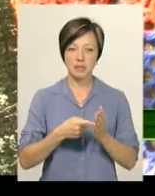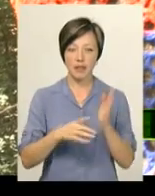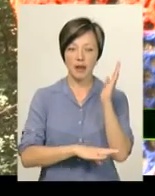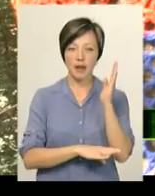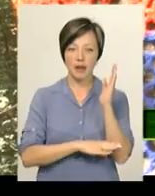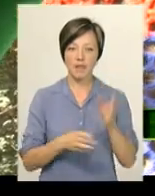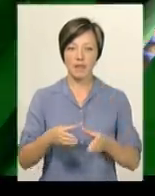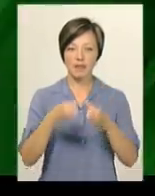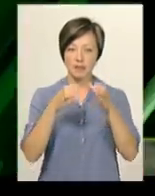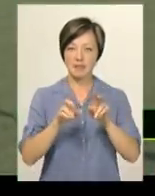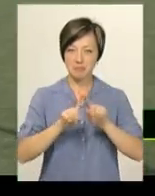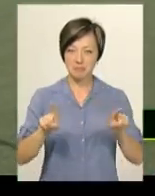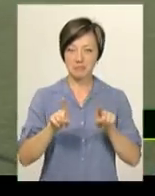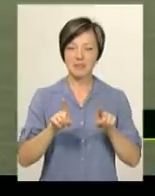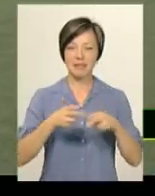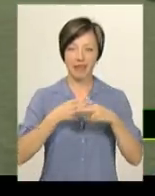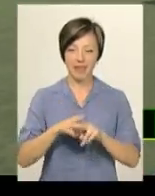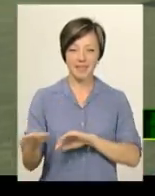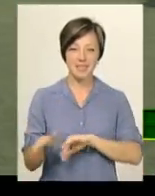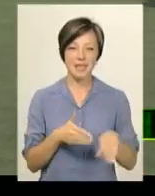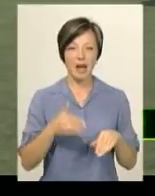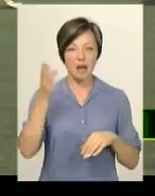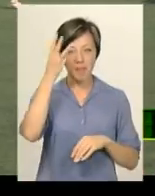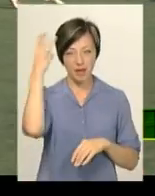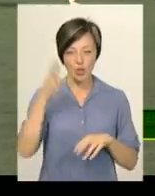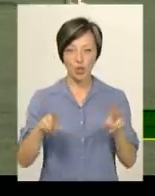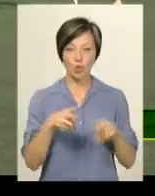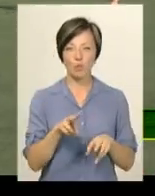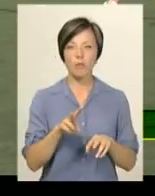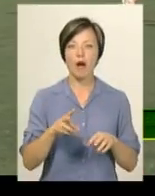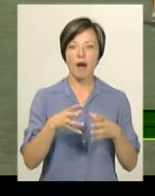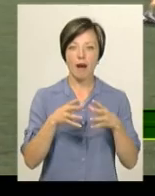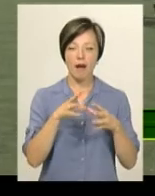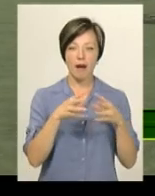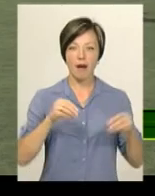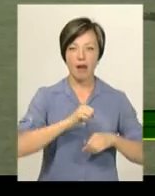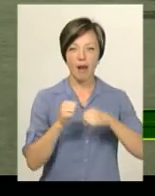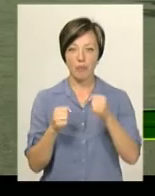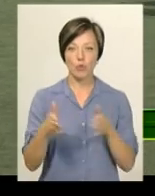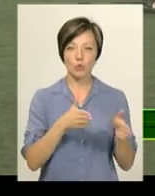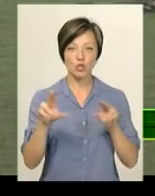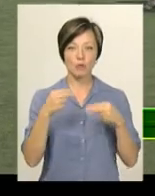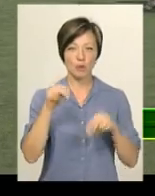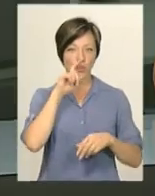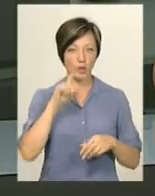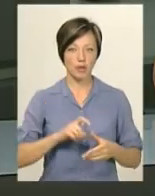ярнбомбінг. Хмельницький ригбінний клуб «Боревісник» готується до фінальних ігор Чемпіонату України.